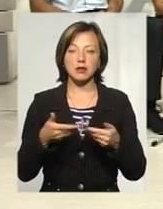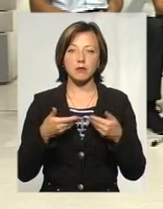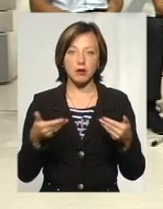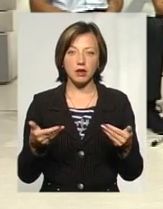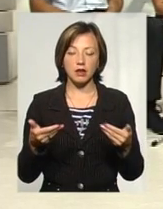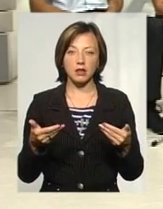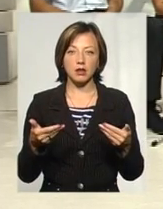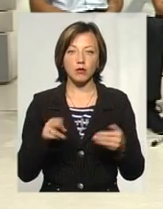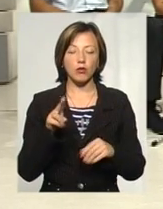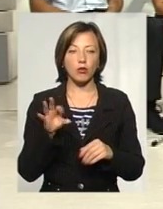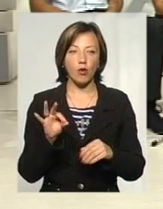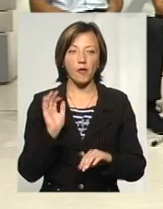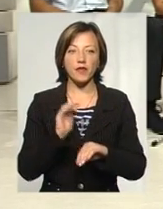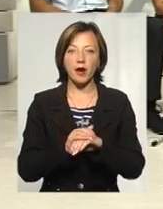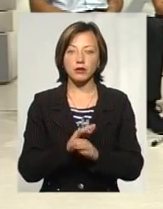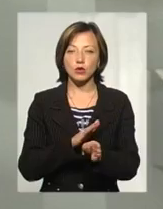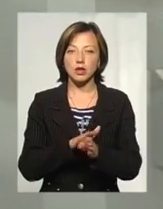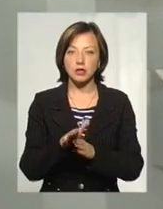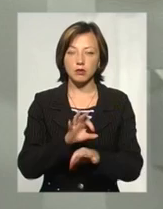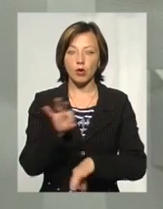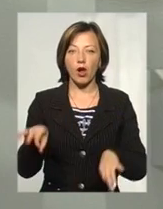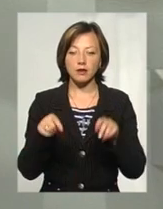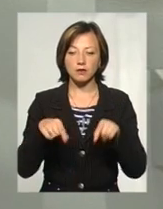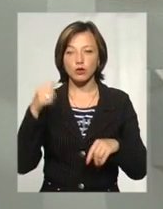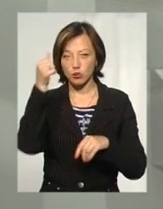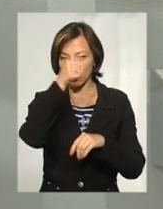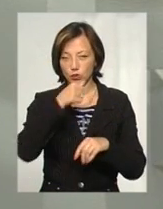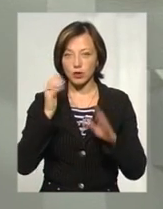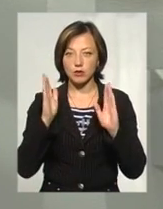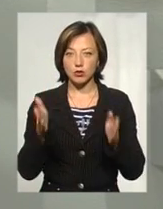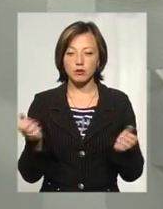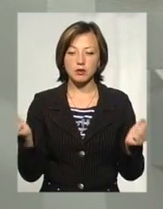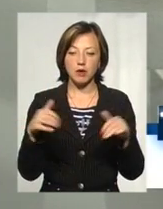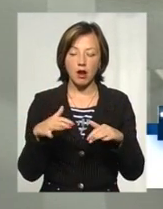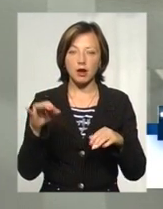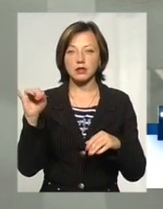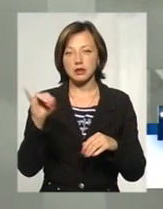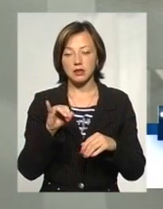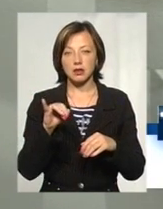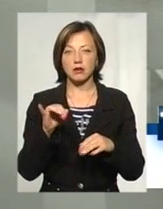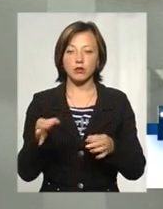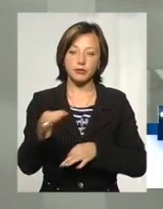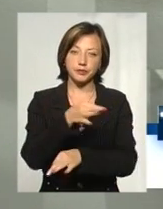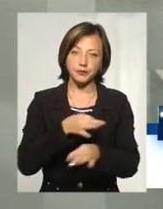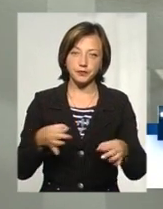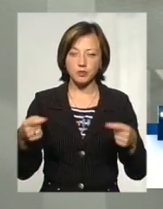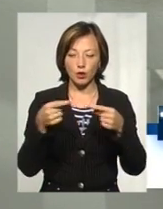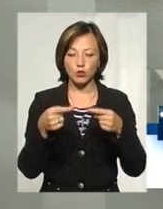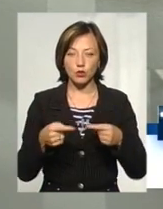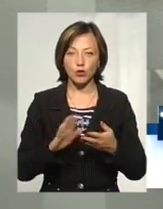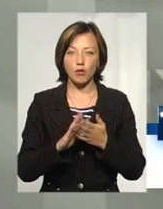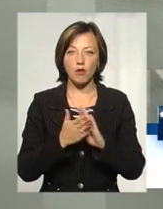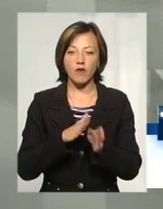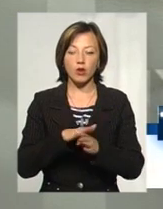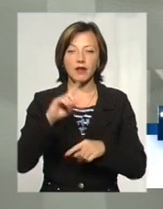по факту реалізації проєктів в цьому році будемо збиратися і оточнювати умови реалізації в